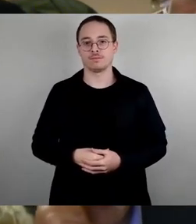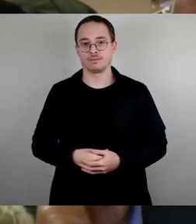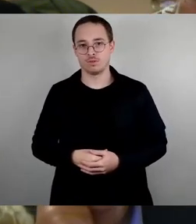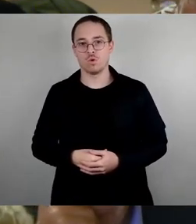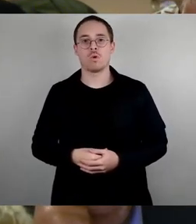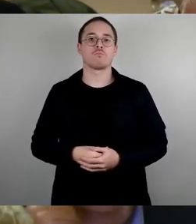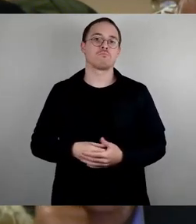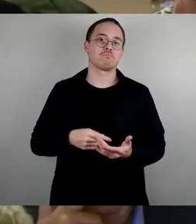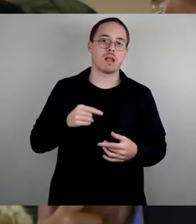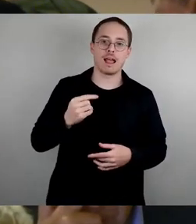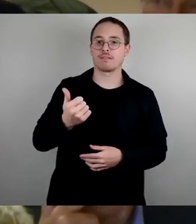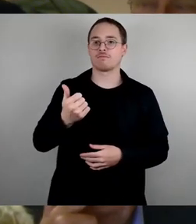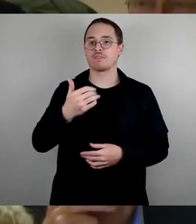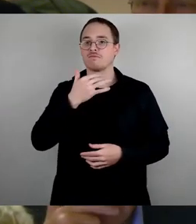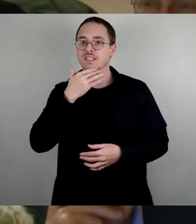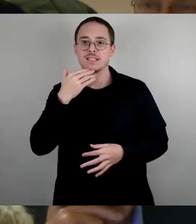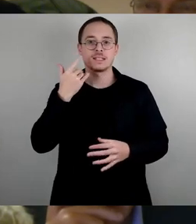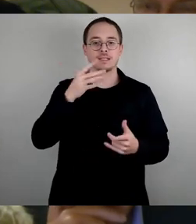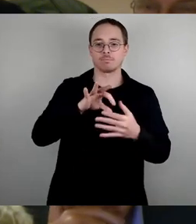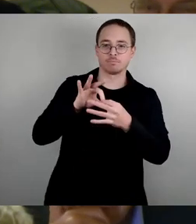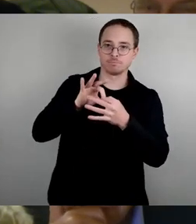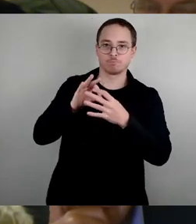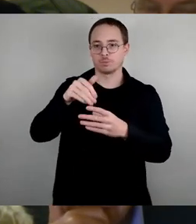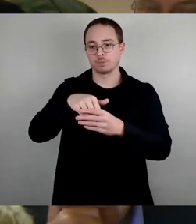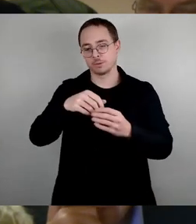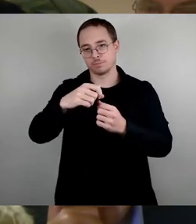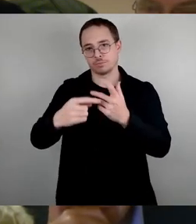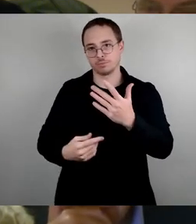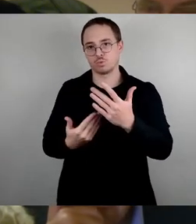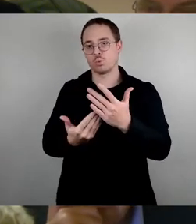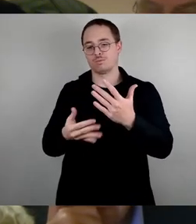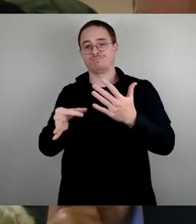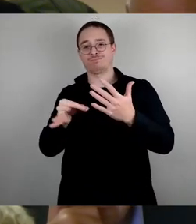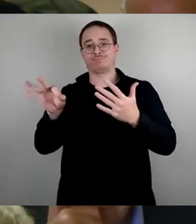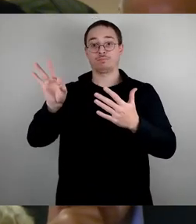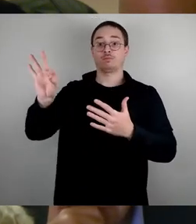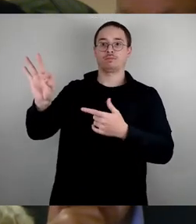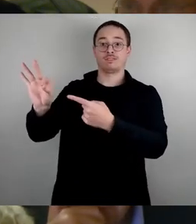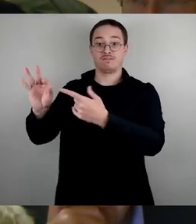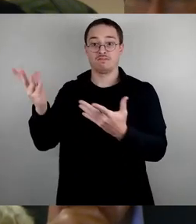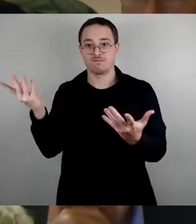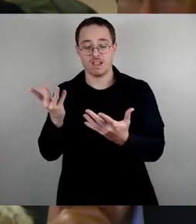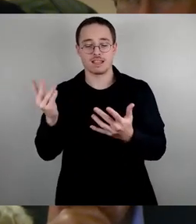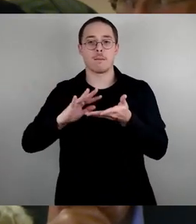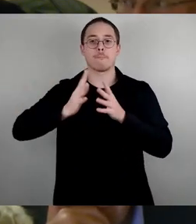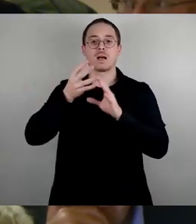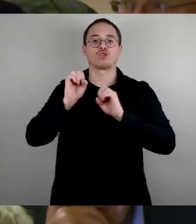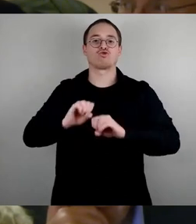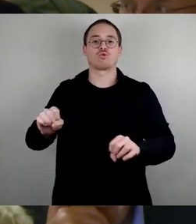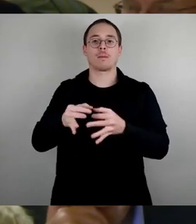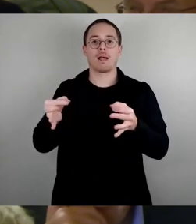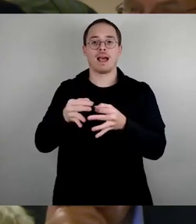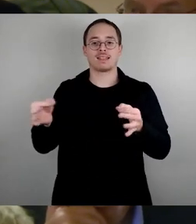von vielen Bestandteilen der Mehrkosten Asyl sind unter anderem Brandschutzmaßnahmen am Objekt Lingner Allee. Wir haben